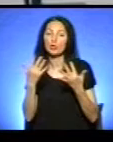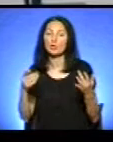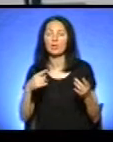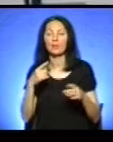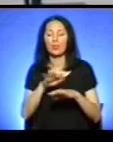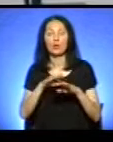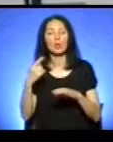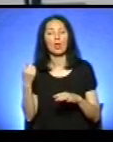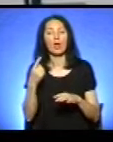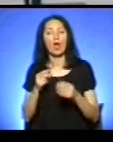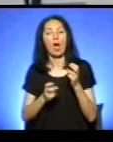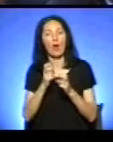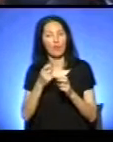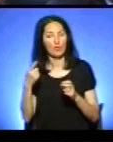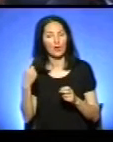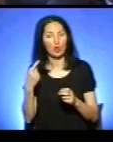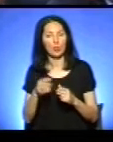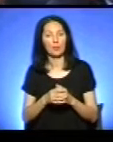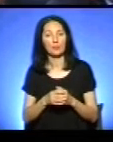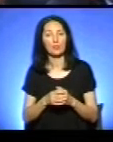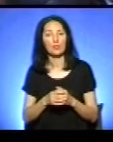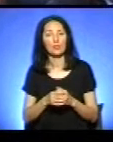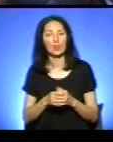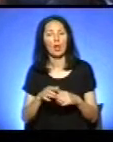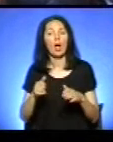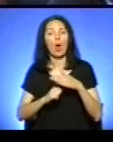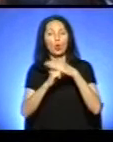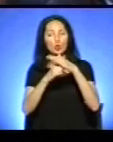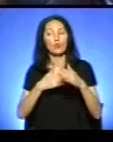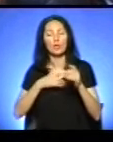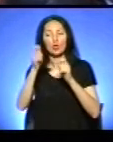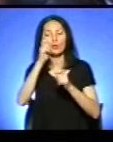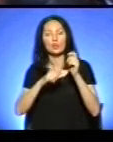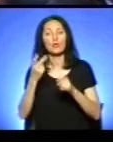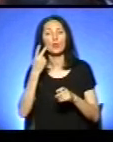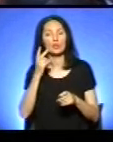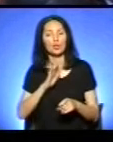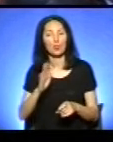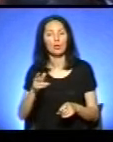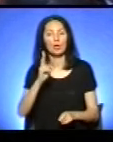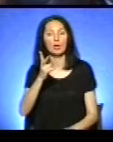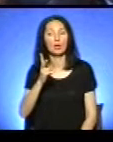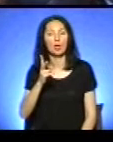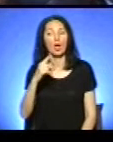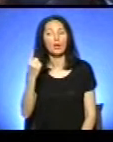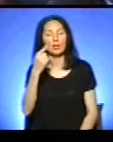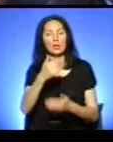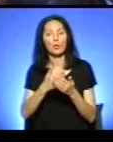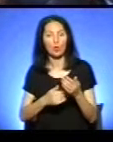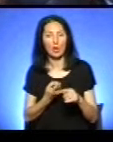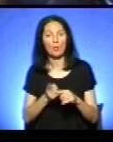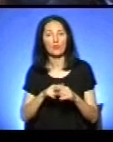Козафесту Володимир Ярема. Основою нашого фестивалю, як завжди, буде козина програма, яку